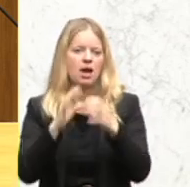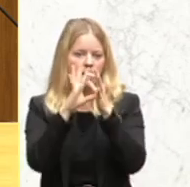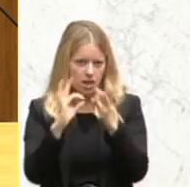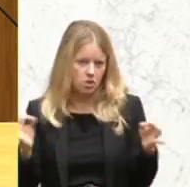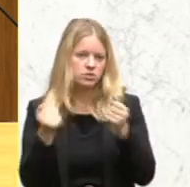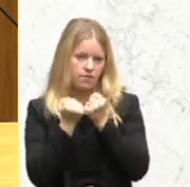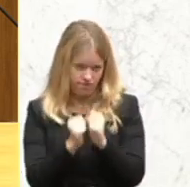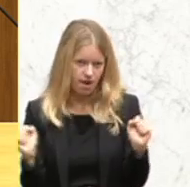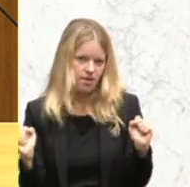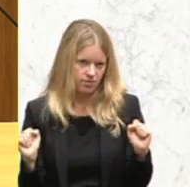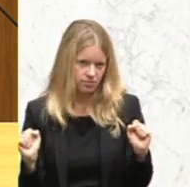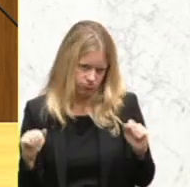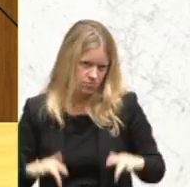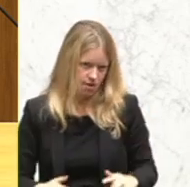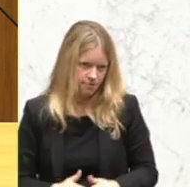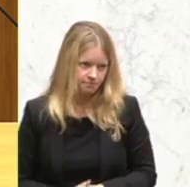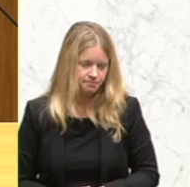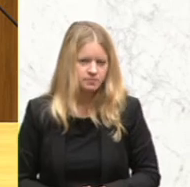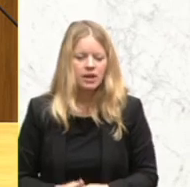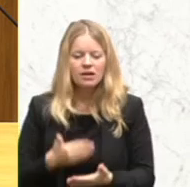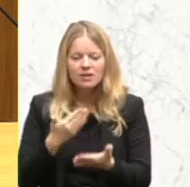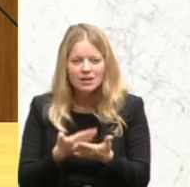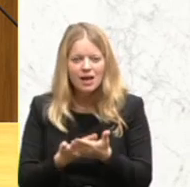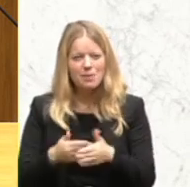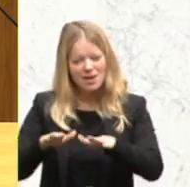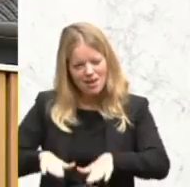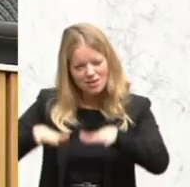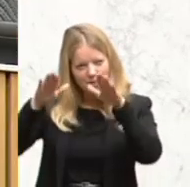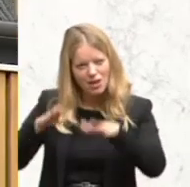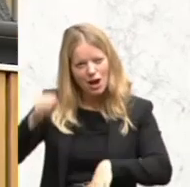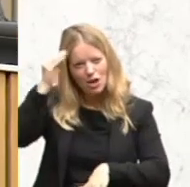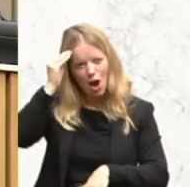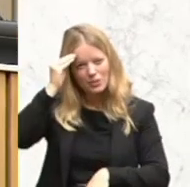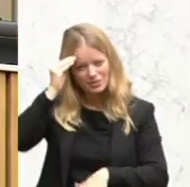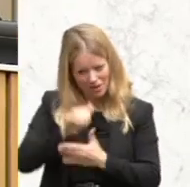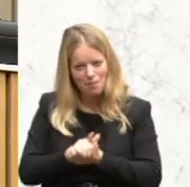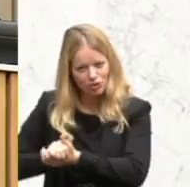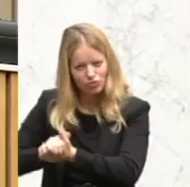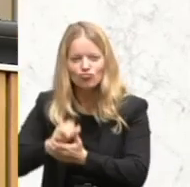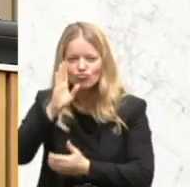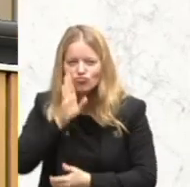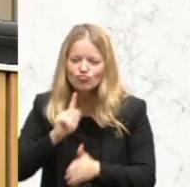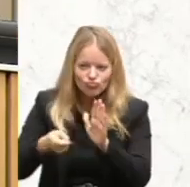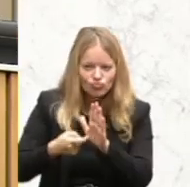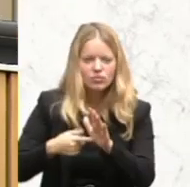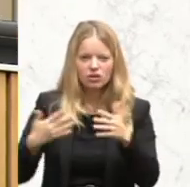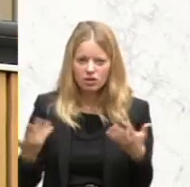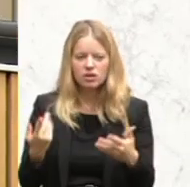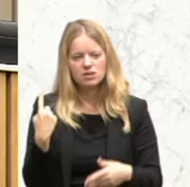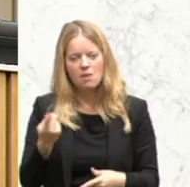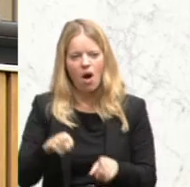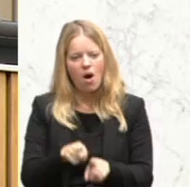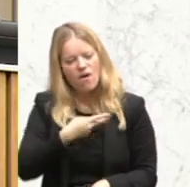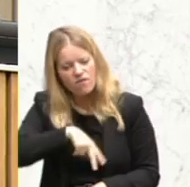Wir fordern daher die islamische Glaubensgemeinschaft auf, Verantwortung für extreme islamische Gruppierungen auch zu